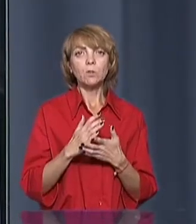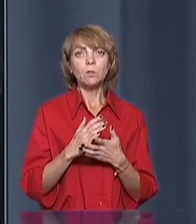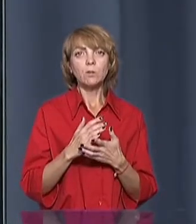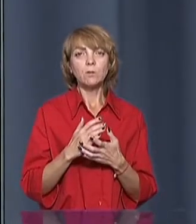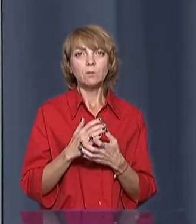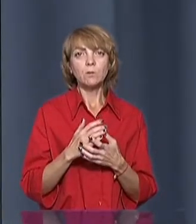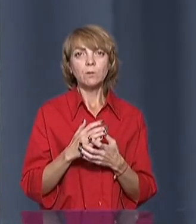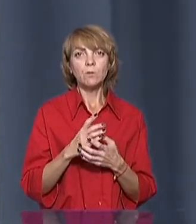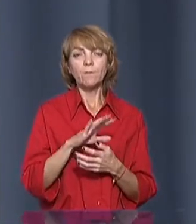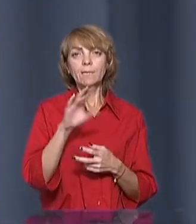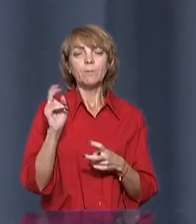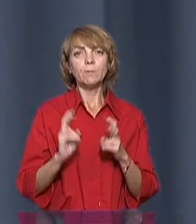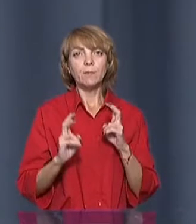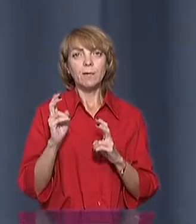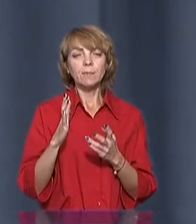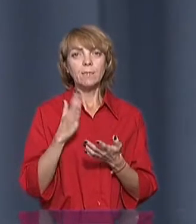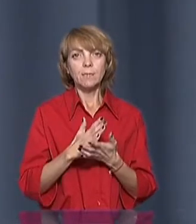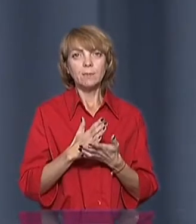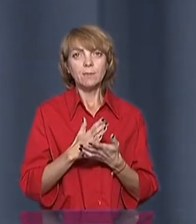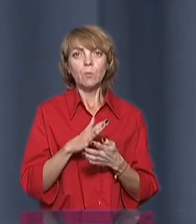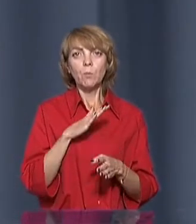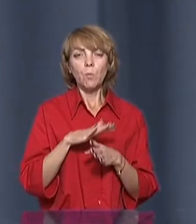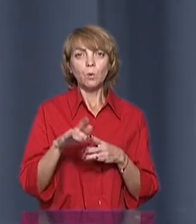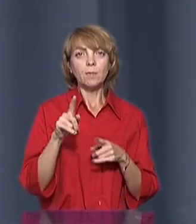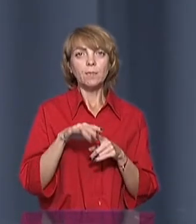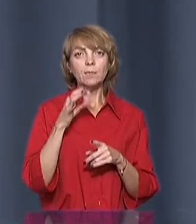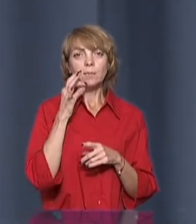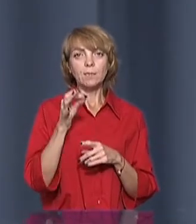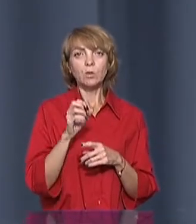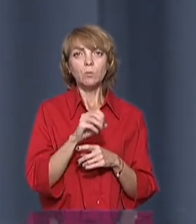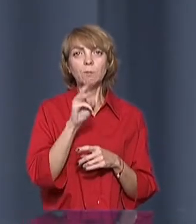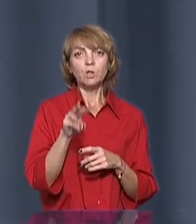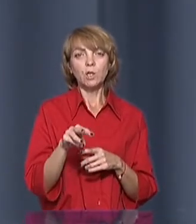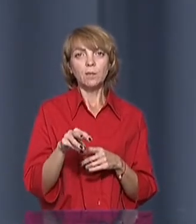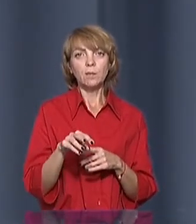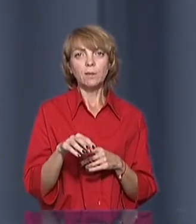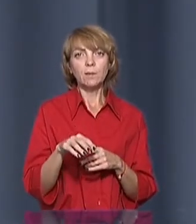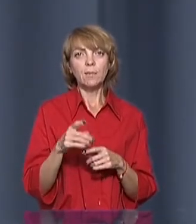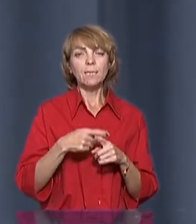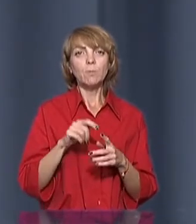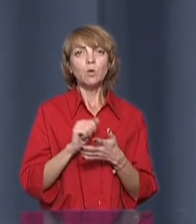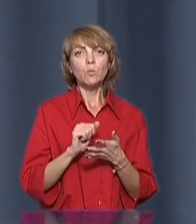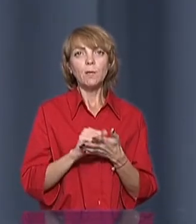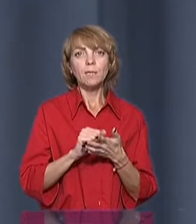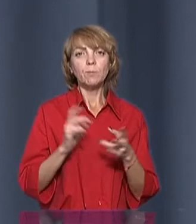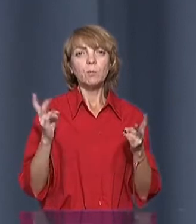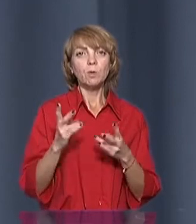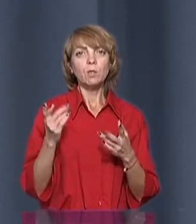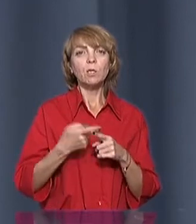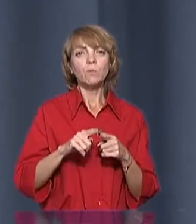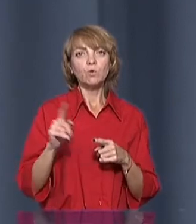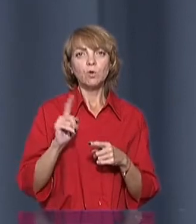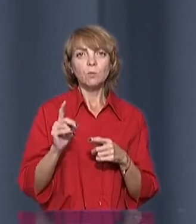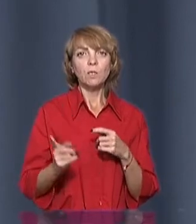Тобто, у всіх підприємствів є повне, так сказати, обеспечення тими документами, необхідніми для того, щоб